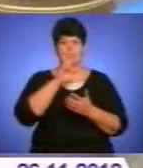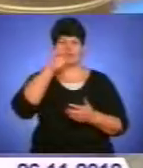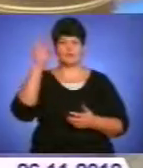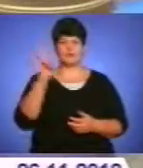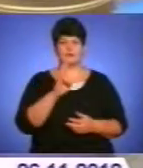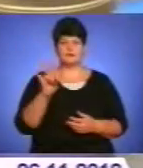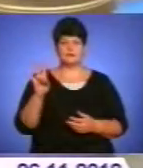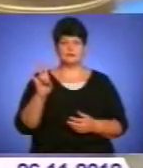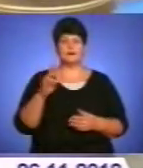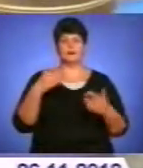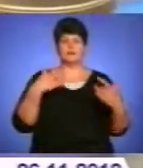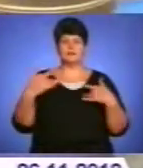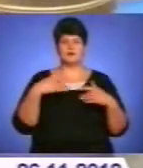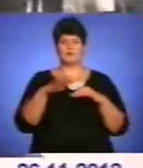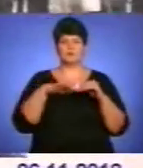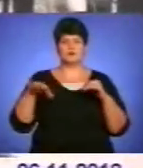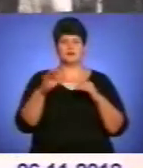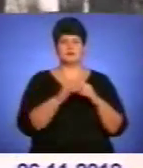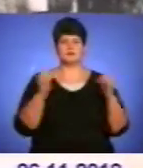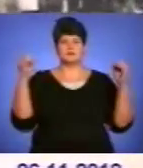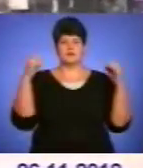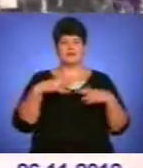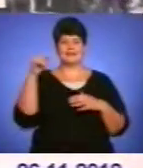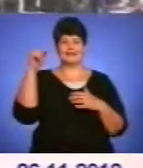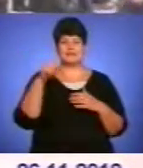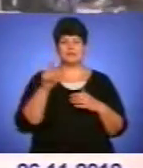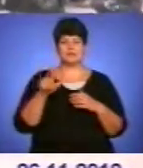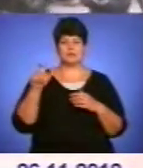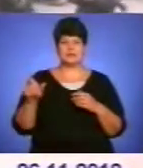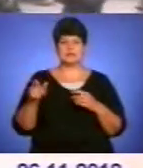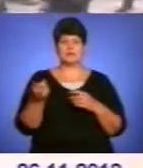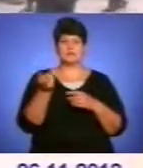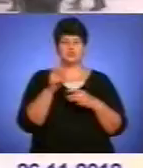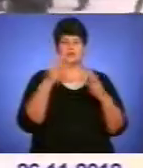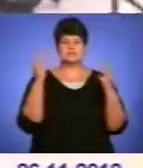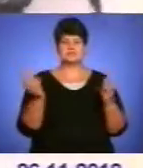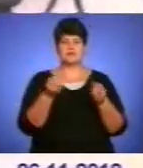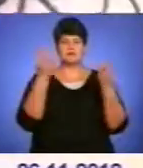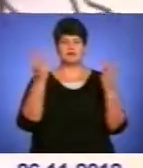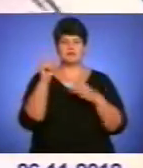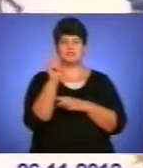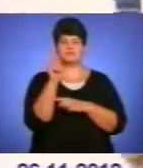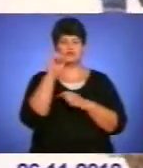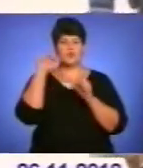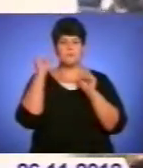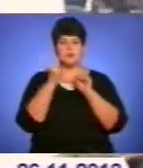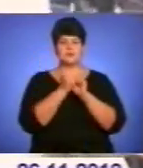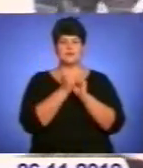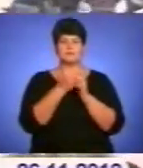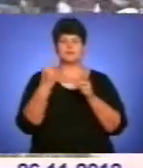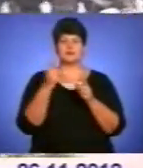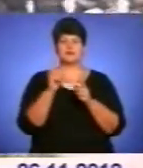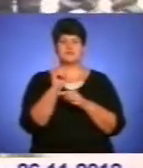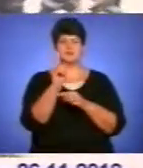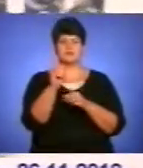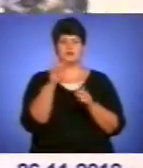На театральному Майдані зібралися тисячі людей, які прийшли запалити свідчку пам'яті. Свідчки на площі розмістили у формі